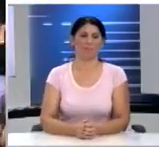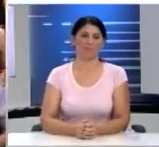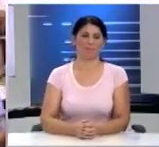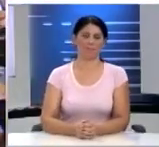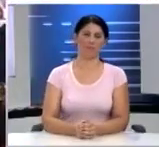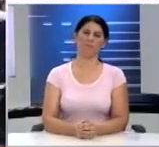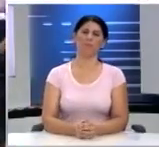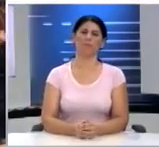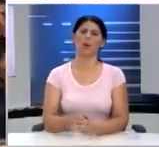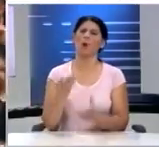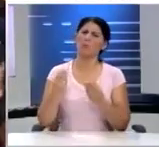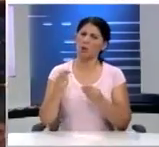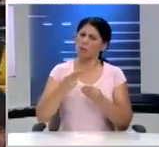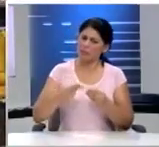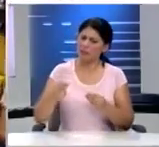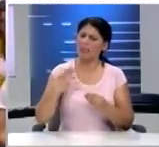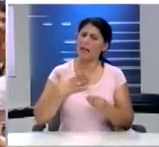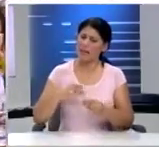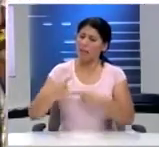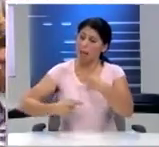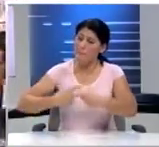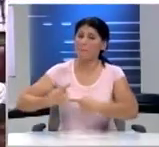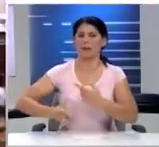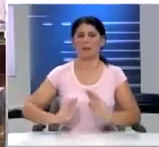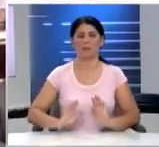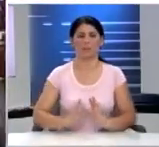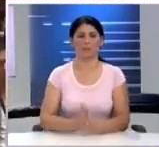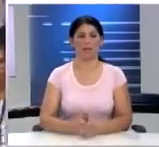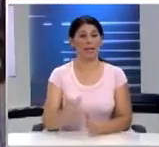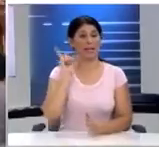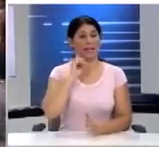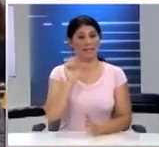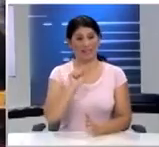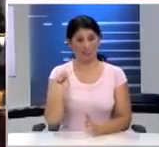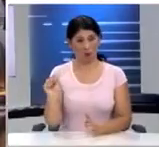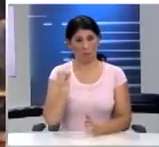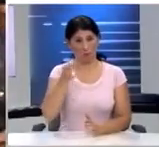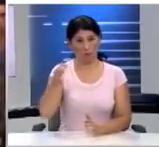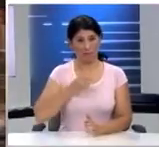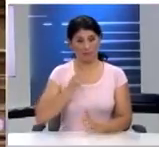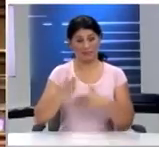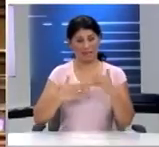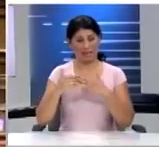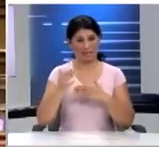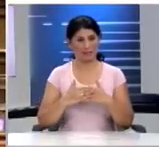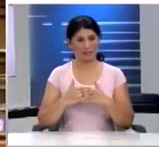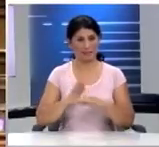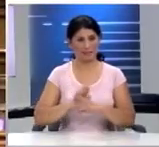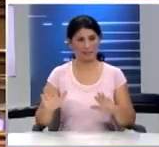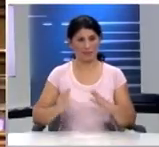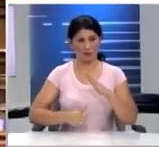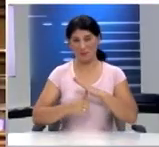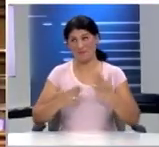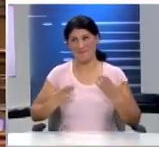Χαρακτήρα πολλών θεματικών νοτήτων Από τη κυρία Σιδροπούλου Μίλησε για την τέχνη Τελειώνω πρόεδρε